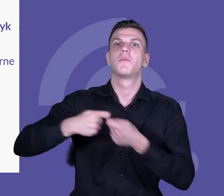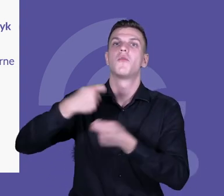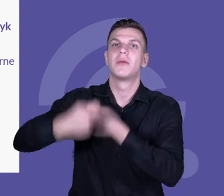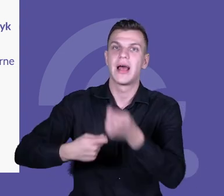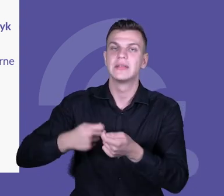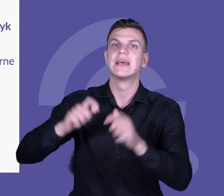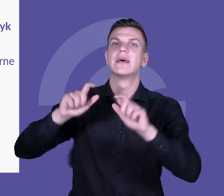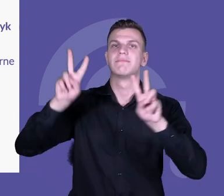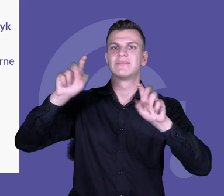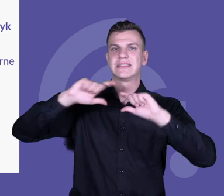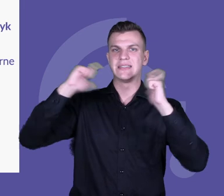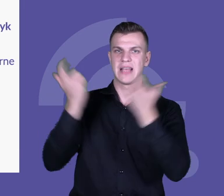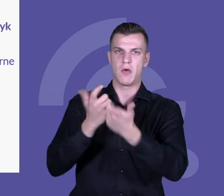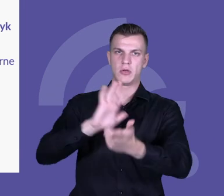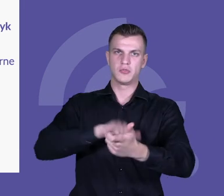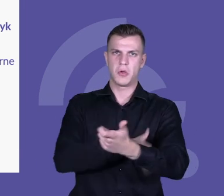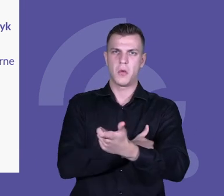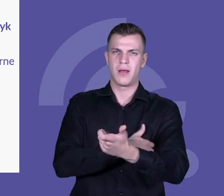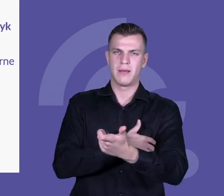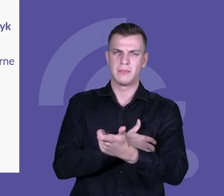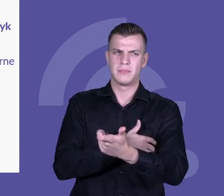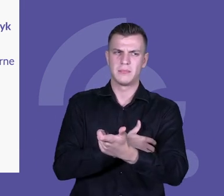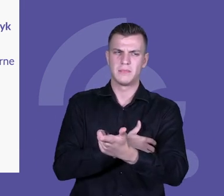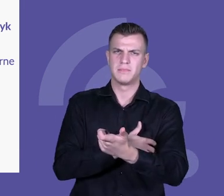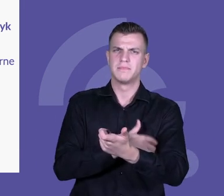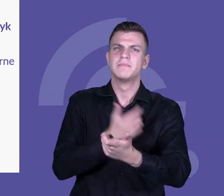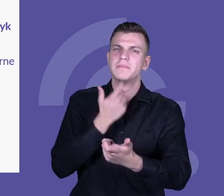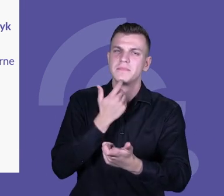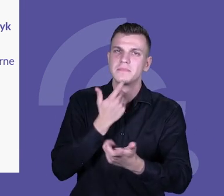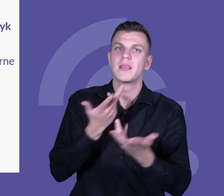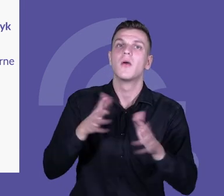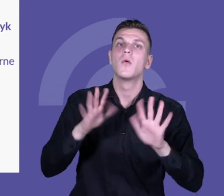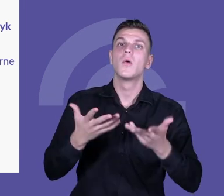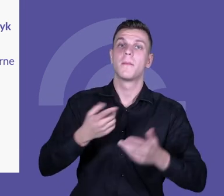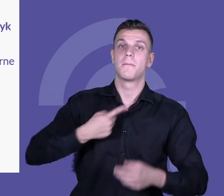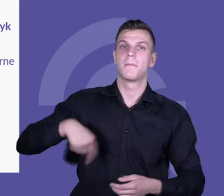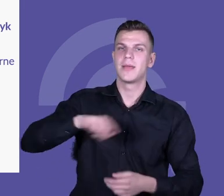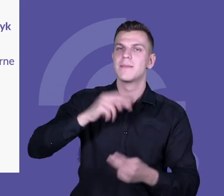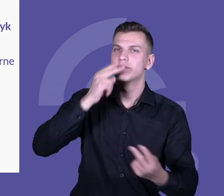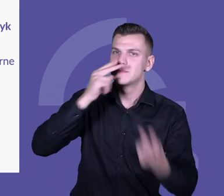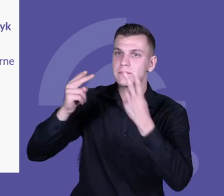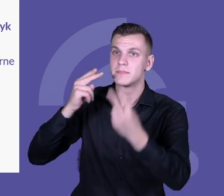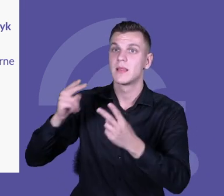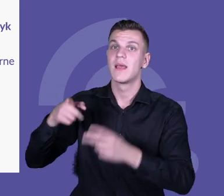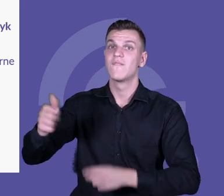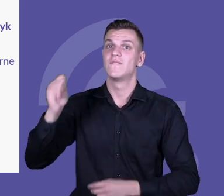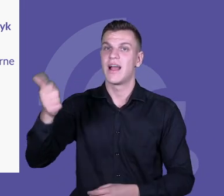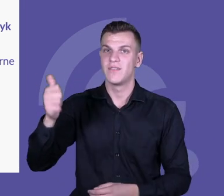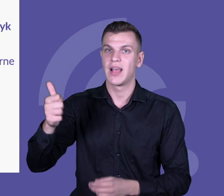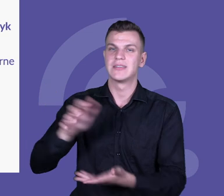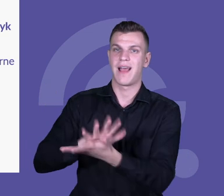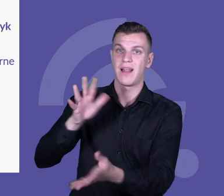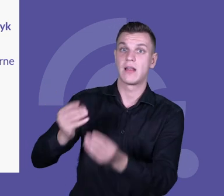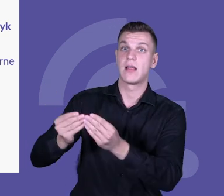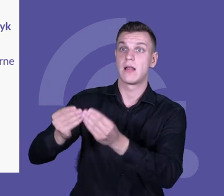Małgorzata i chcę powiedzieć, że to, co widzieliśmy, to jest to, że skoncentrowanie się na kompetencjach może być